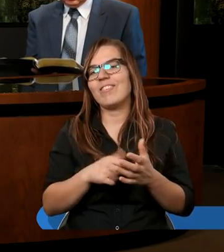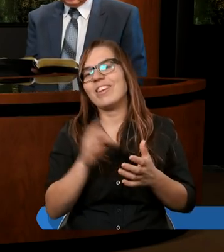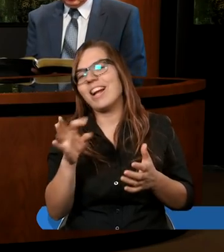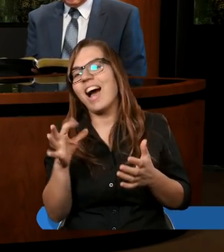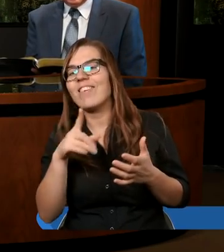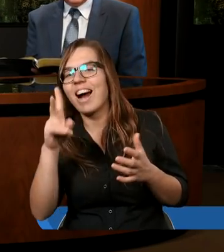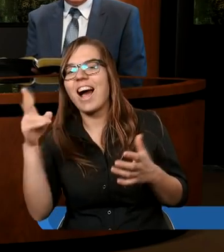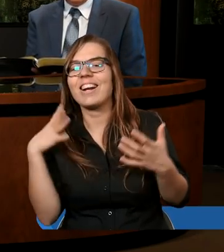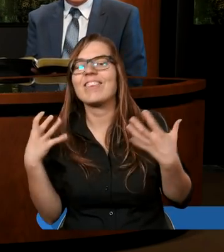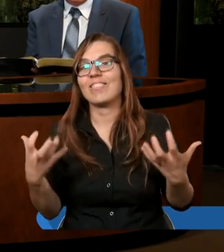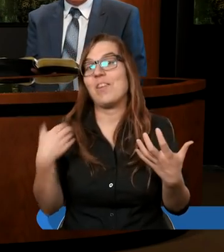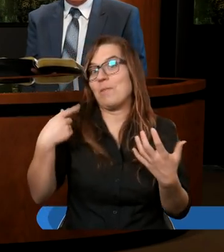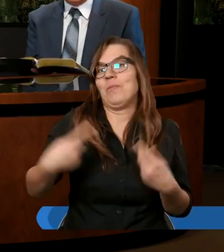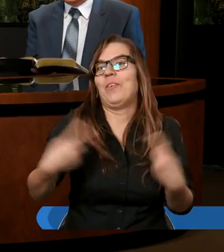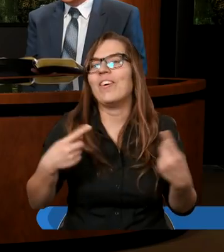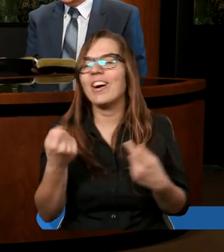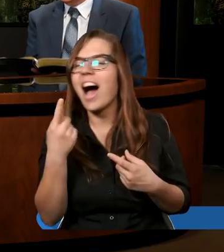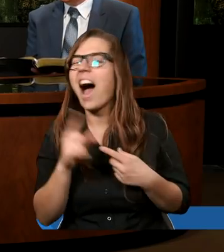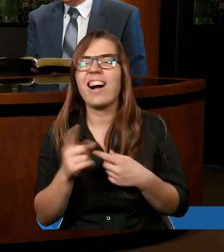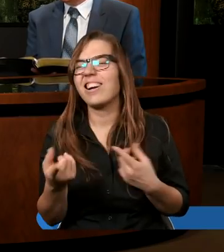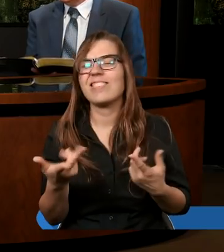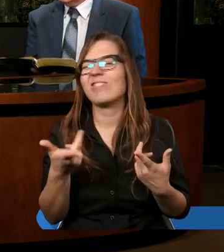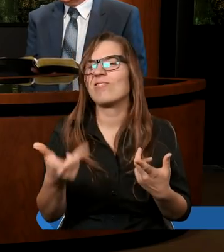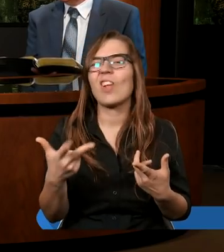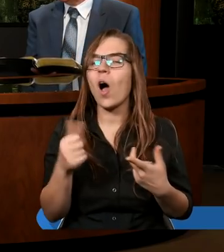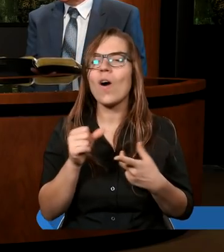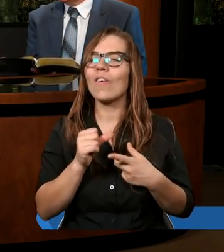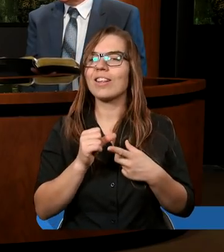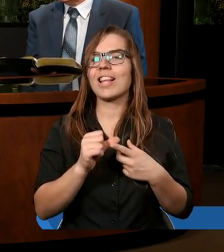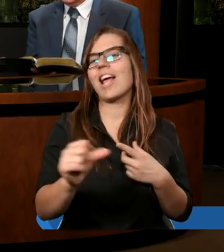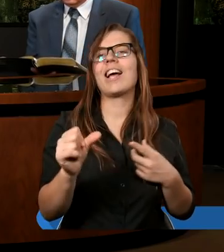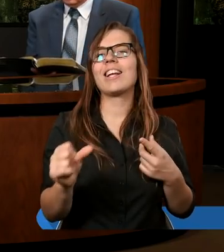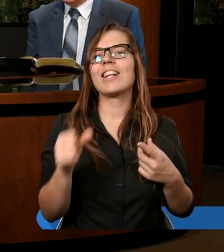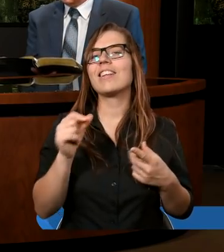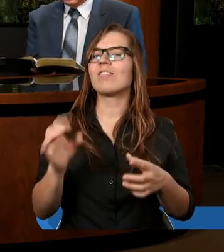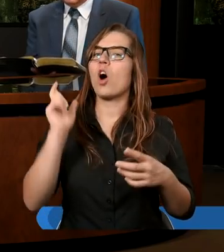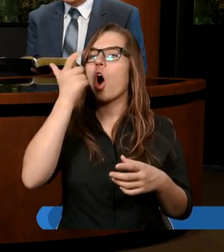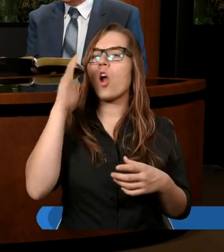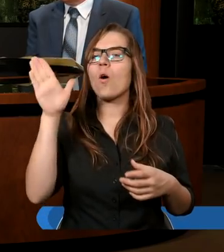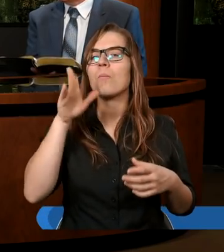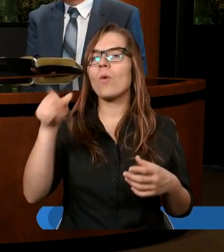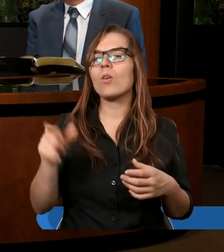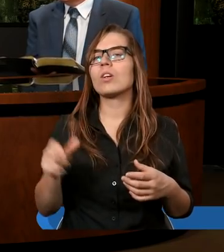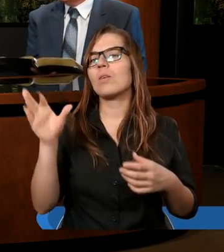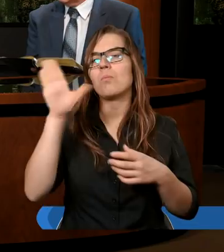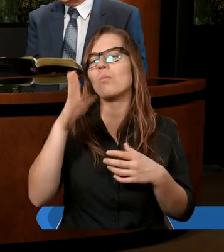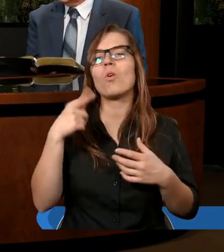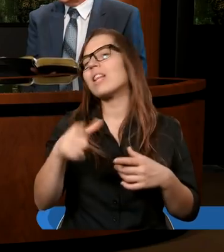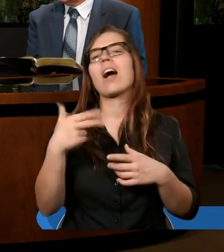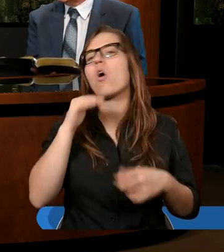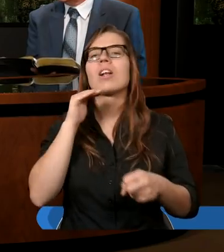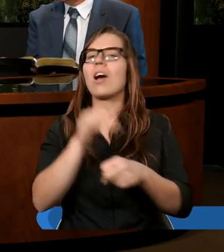To byłby super pomysł, ale to nie jest rolą Bożą, bo tego Pan Bóg nie